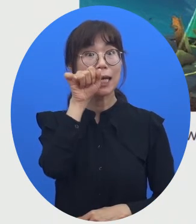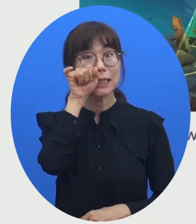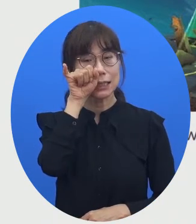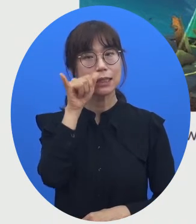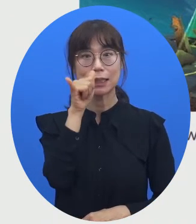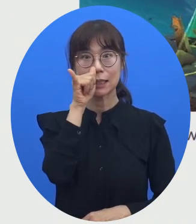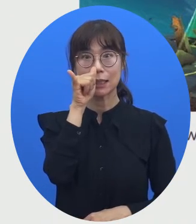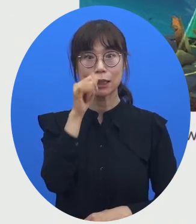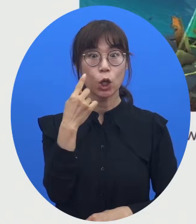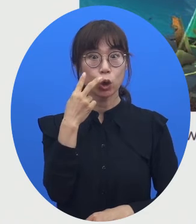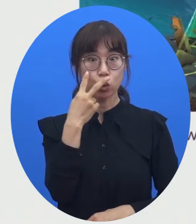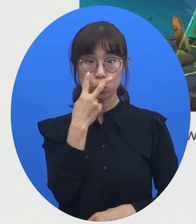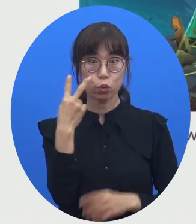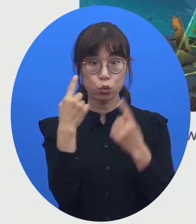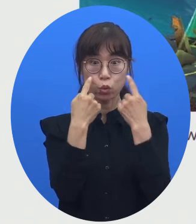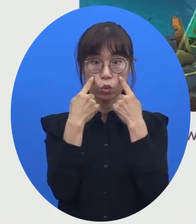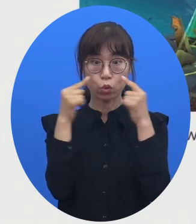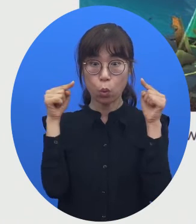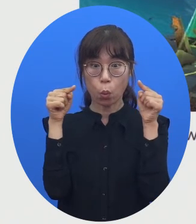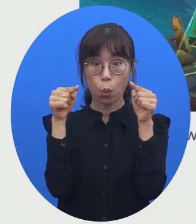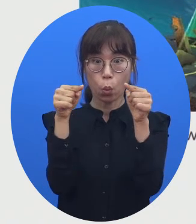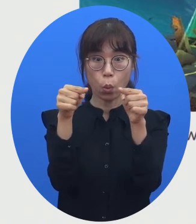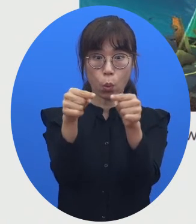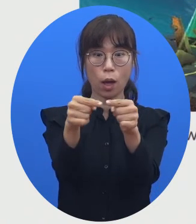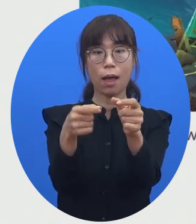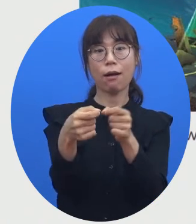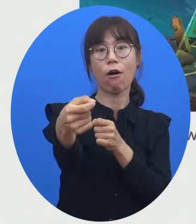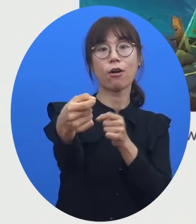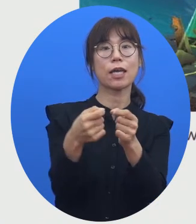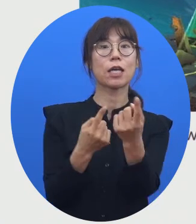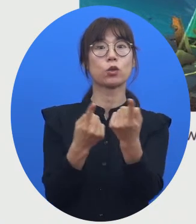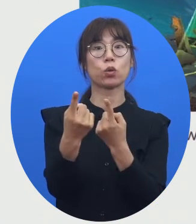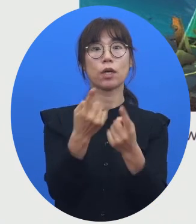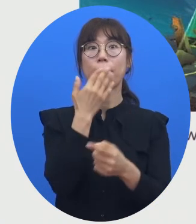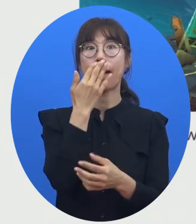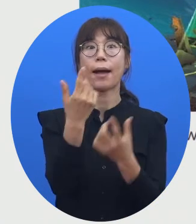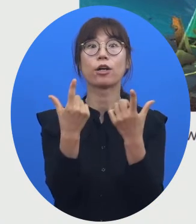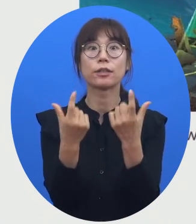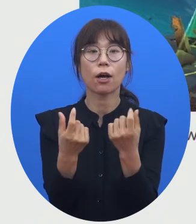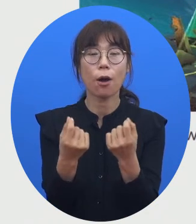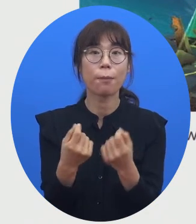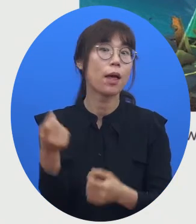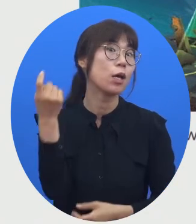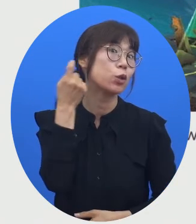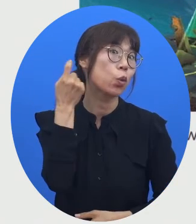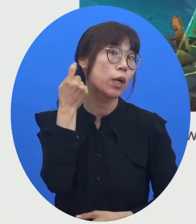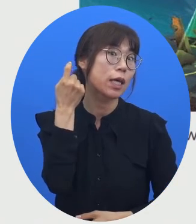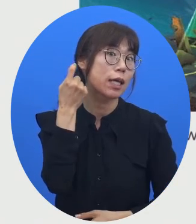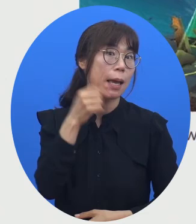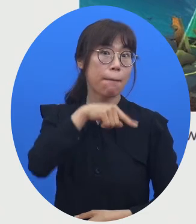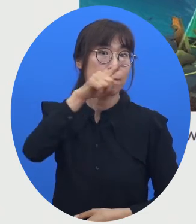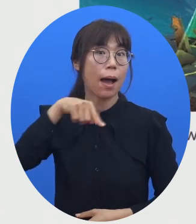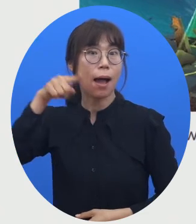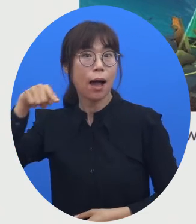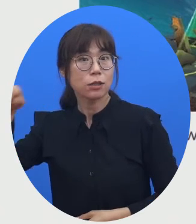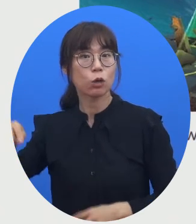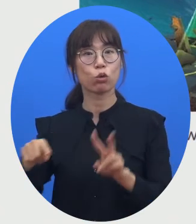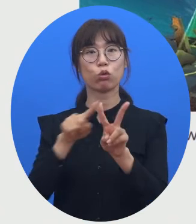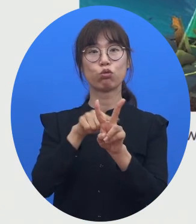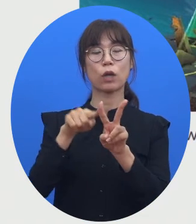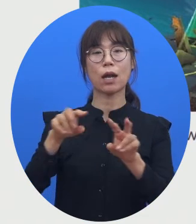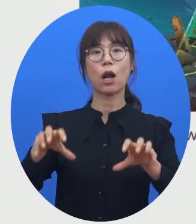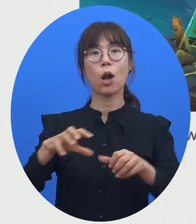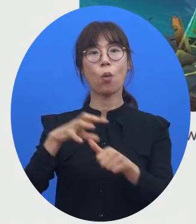거리감을 판단할 수 있는 것처럼 음파도 두 개를 이용해서 여기에 있는 멀티빔 음향